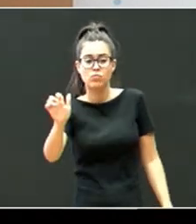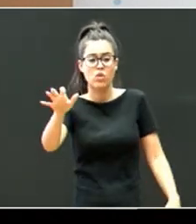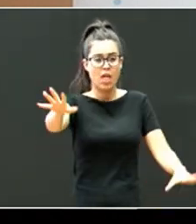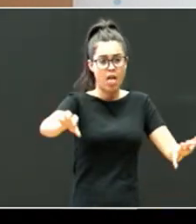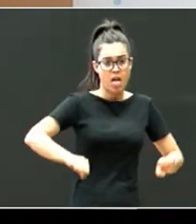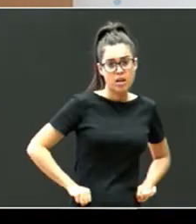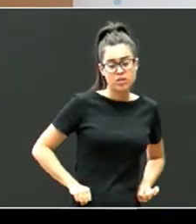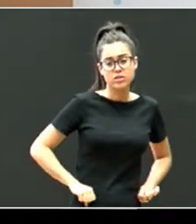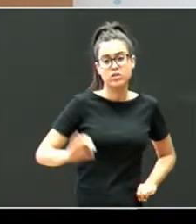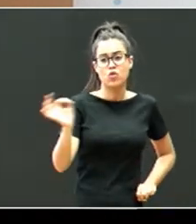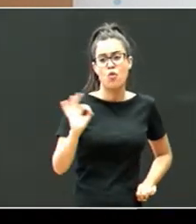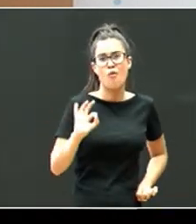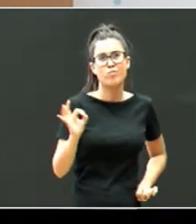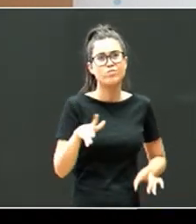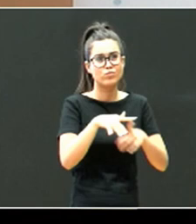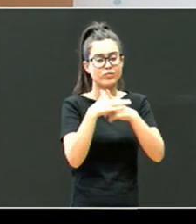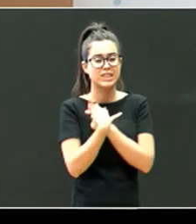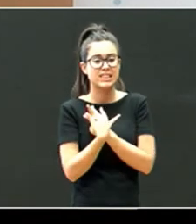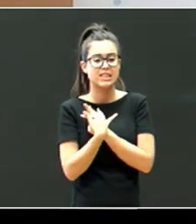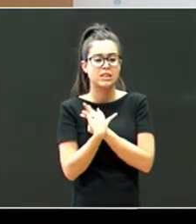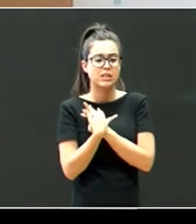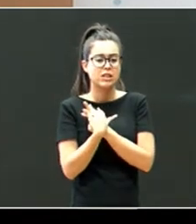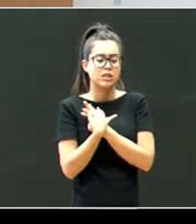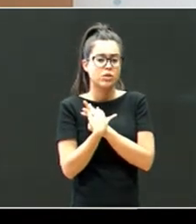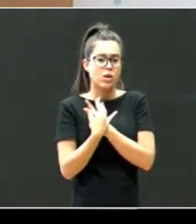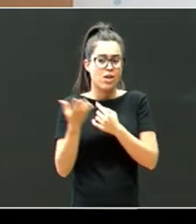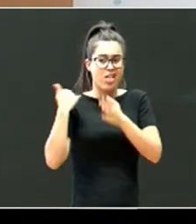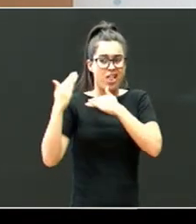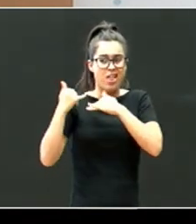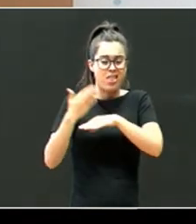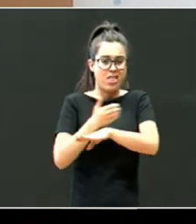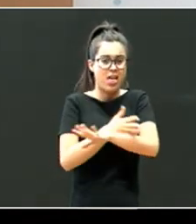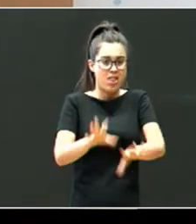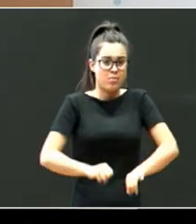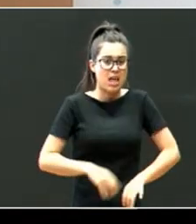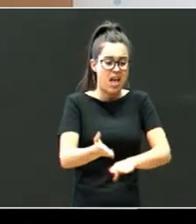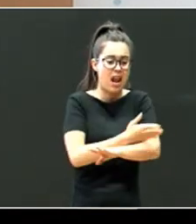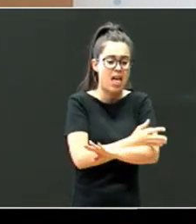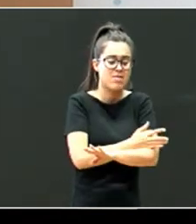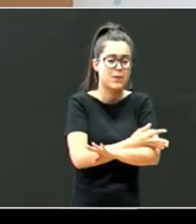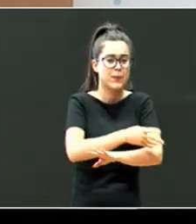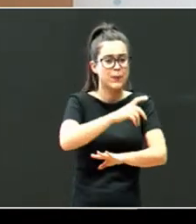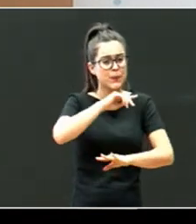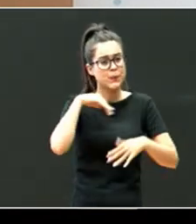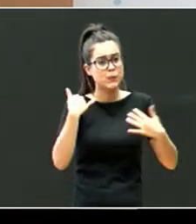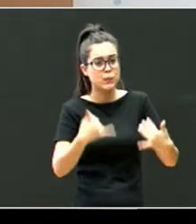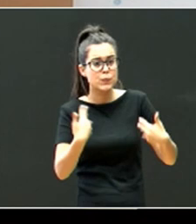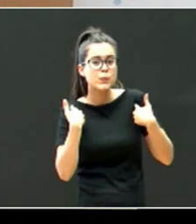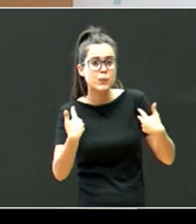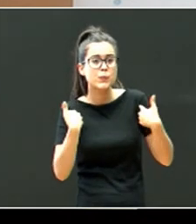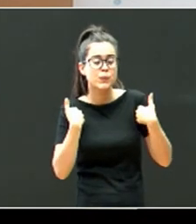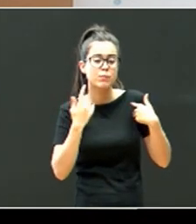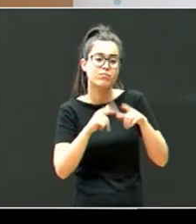egoera, zoritzarreko egoera, aurretik izan dutenak, ba, koinziditzen da, hainbat,